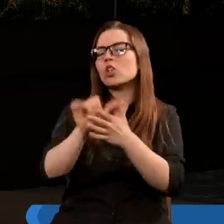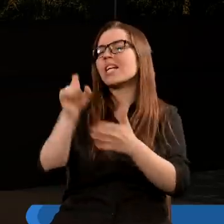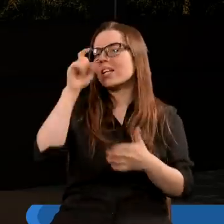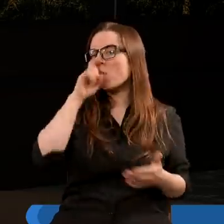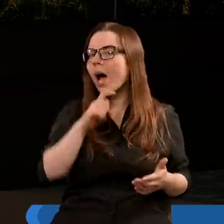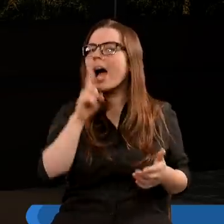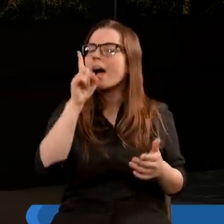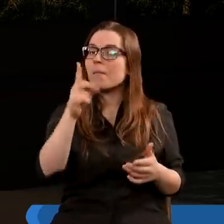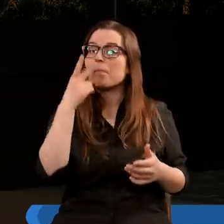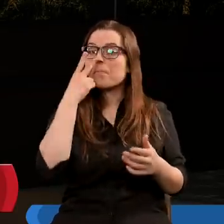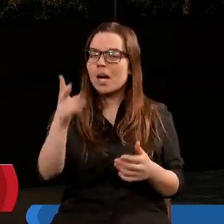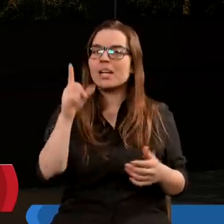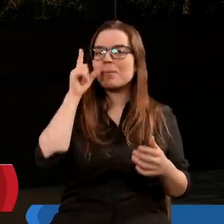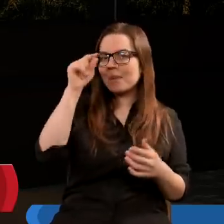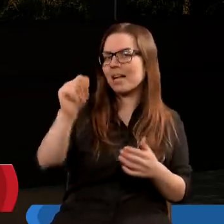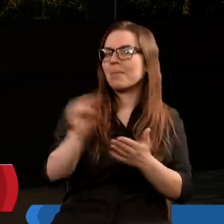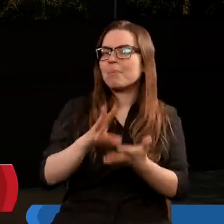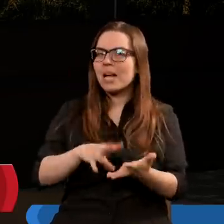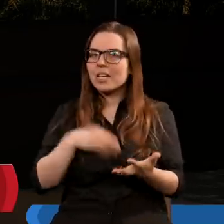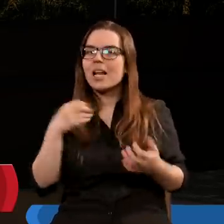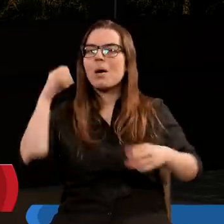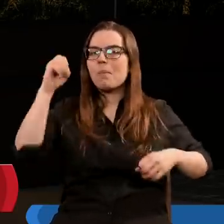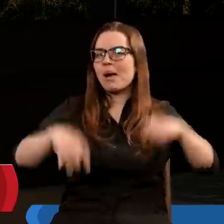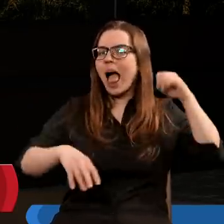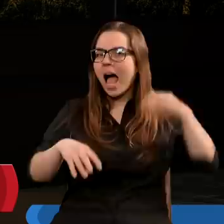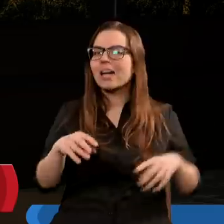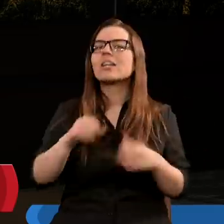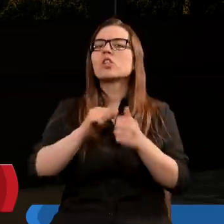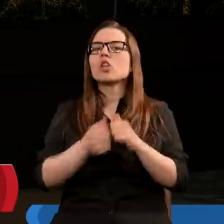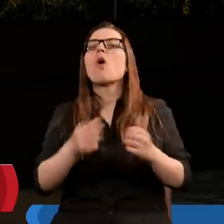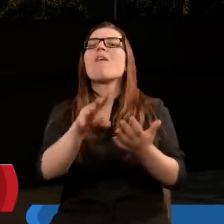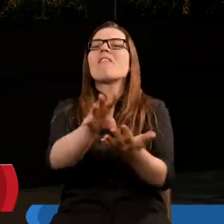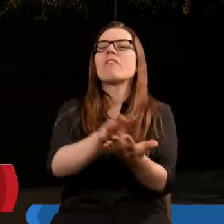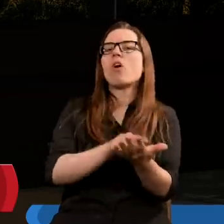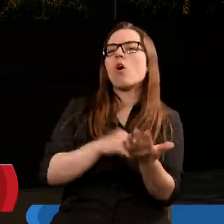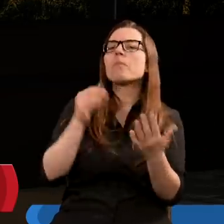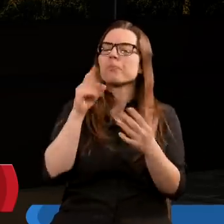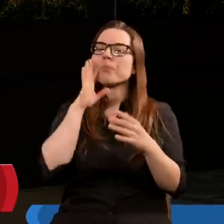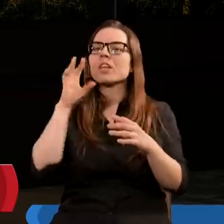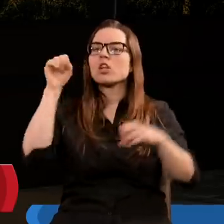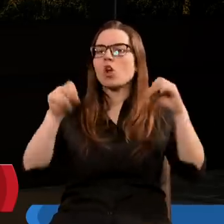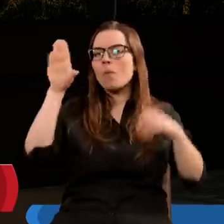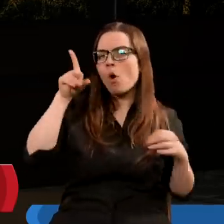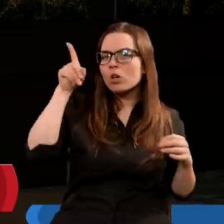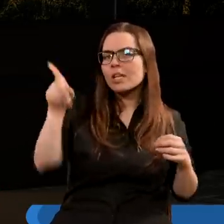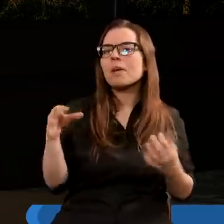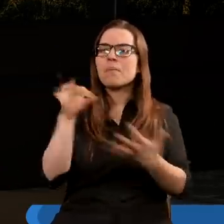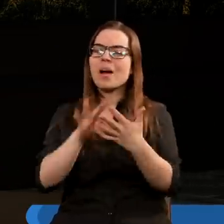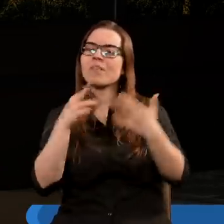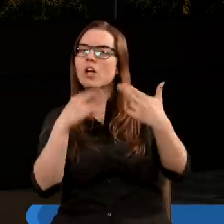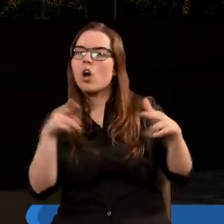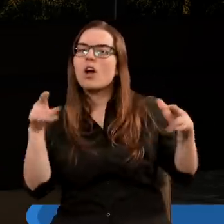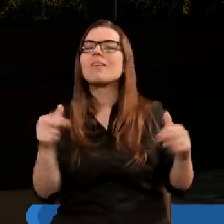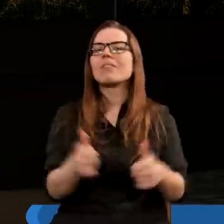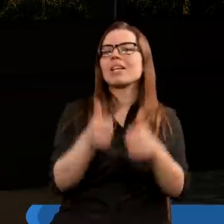Natomiast patrząc z perspektywy biblijnej, plagi są formą sądu bożego, pewnego rodzaju